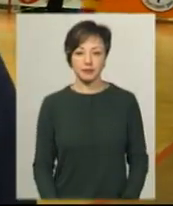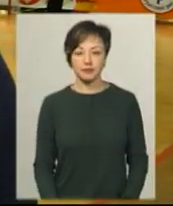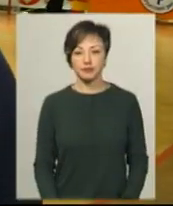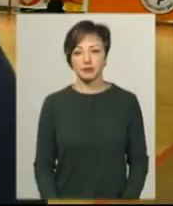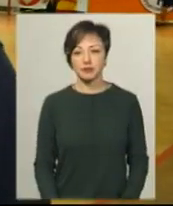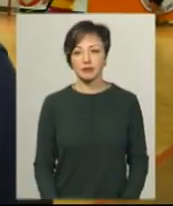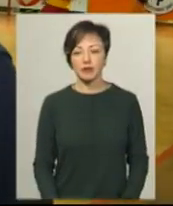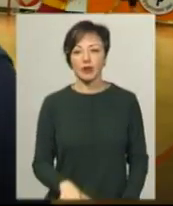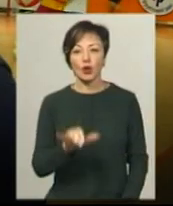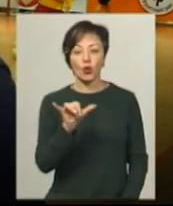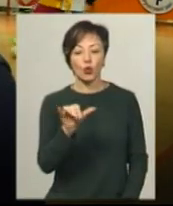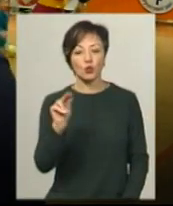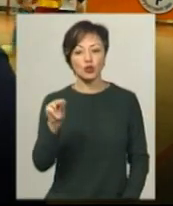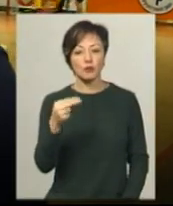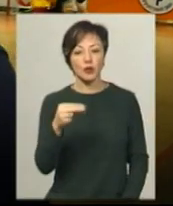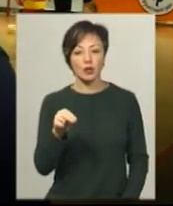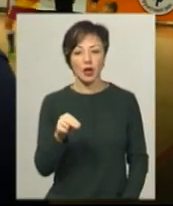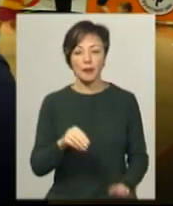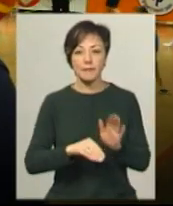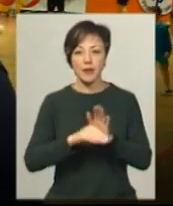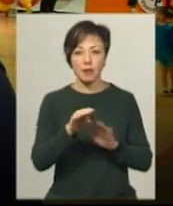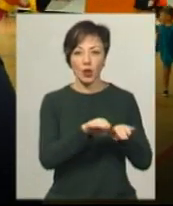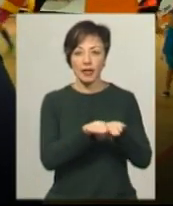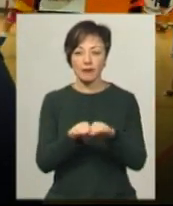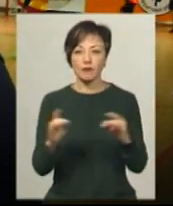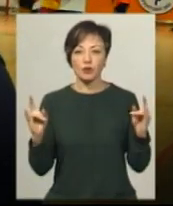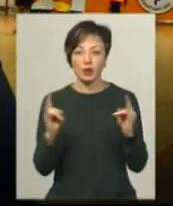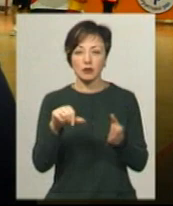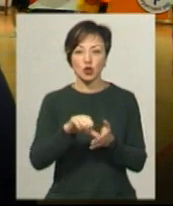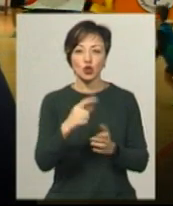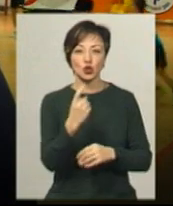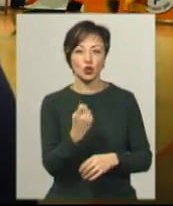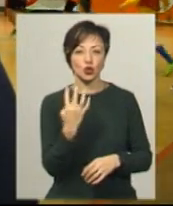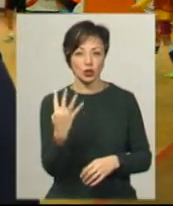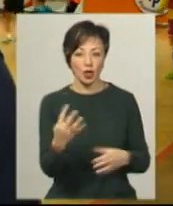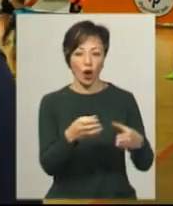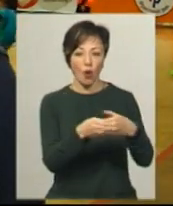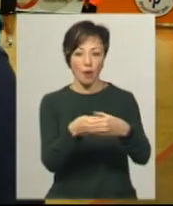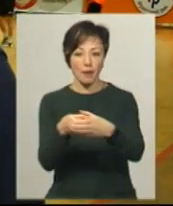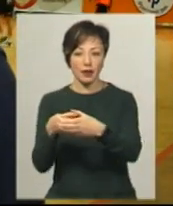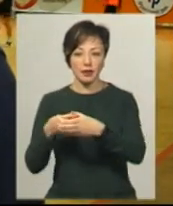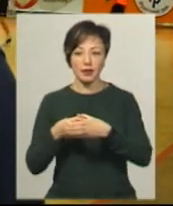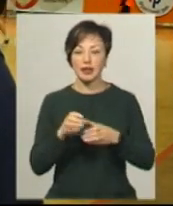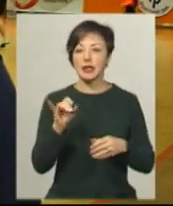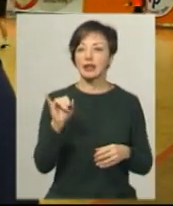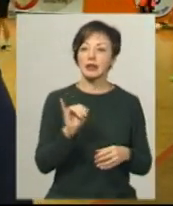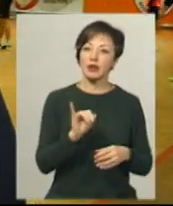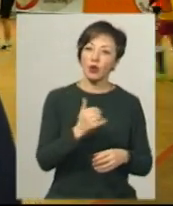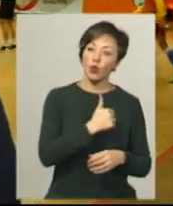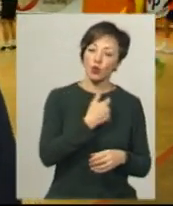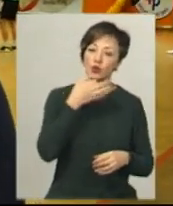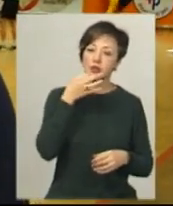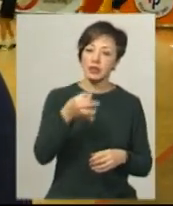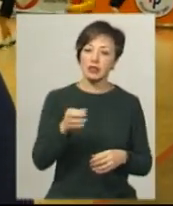У чемпіонаті преміум ліги з футзалу приймає участь 104 команди. хочу